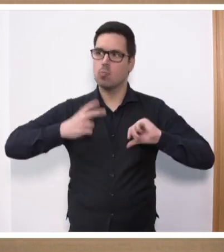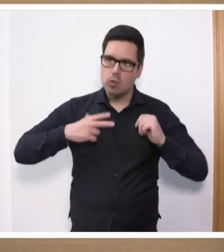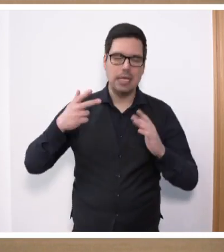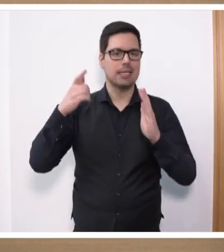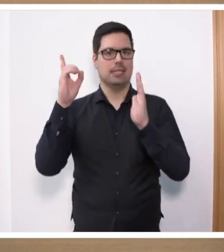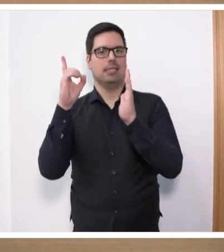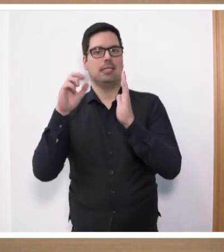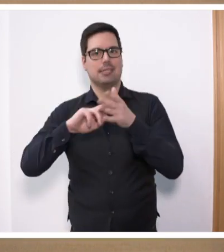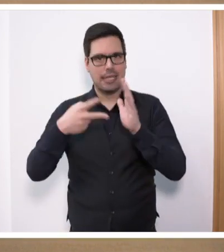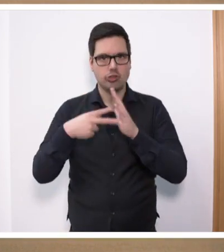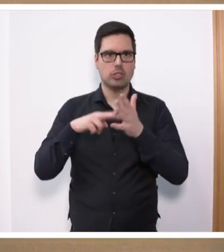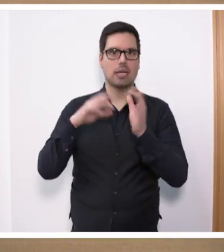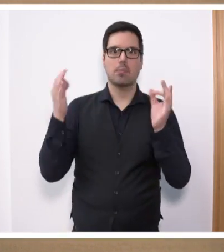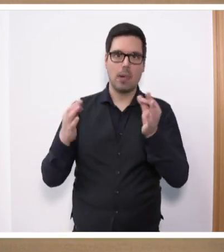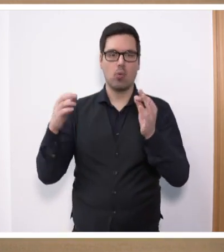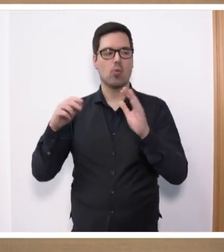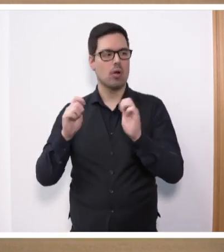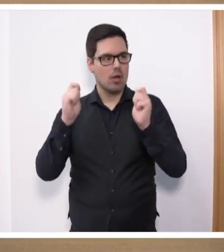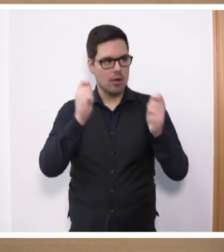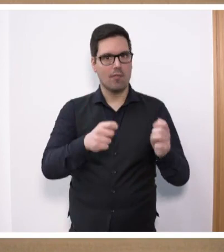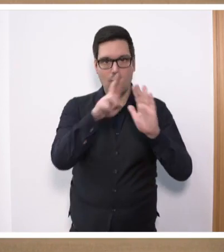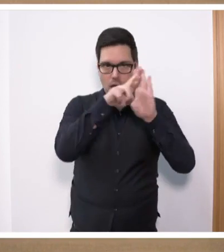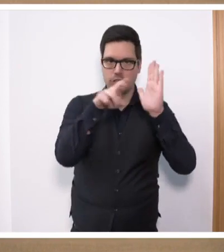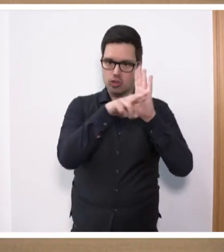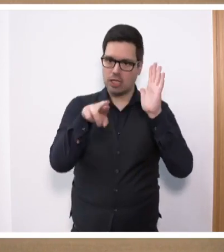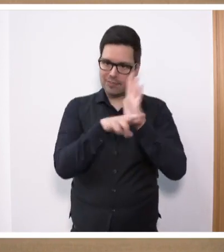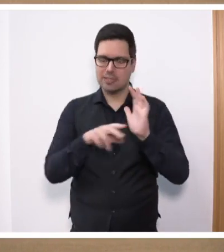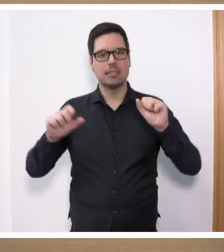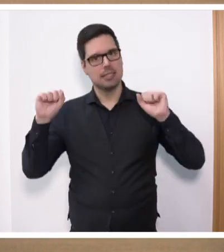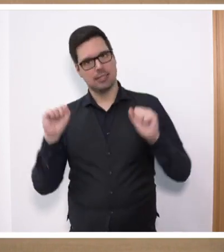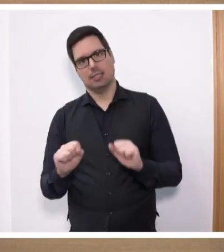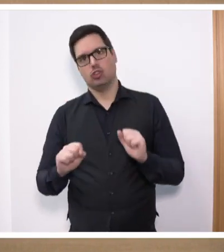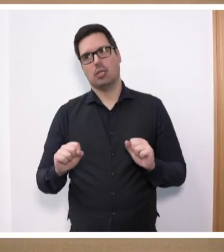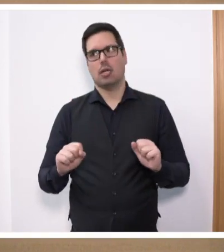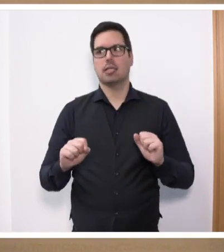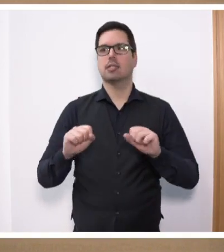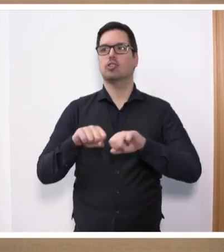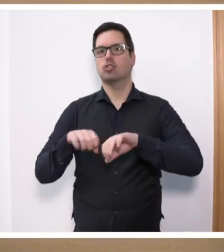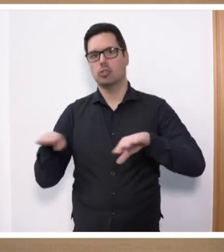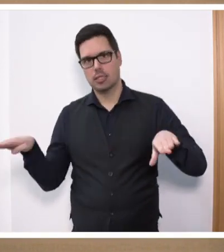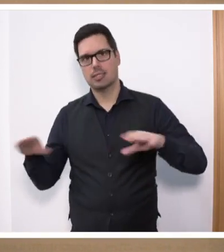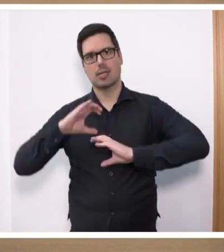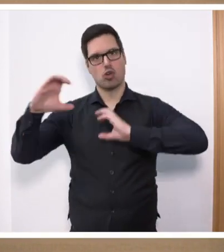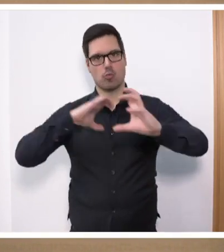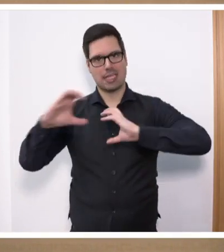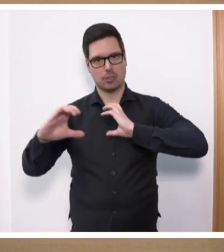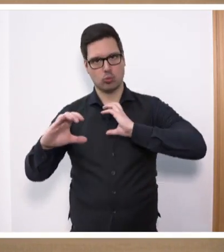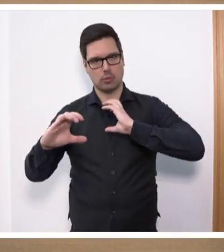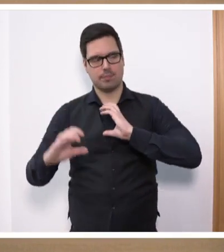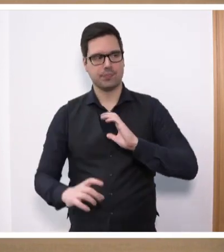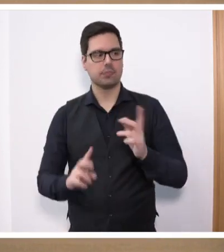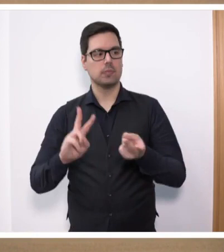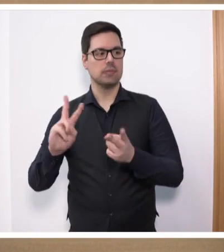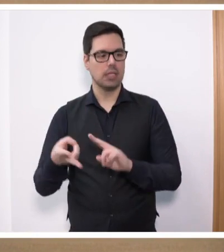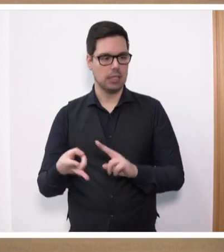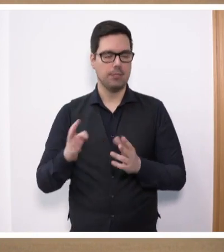Vorschriften. Das beginnt mit den Vorschriften über die sichere Legitimierung und geht weiter über die standardisierte Kommunikation. Anders als